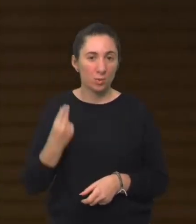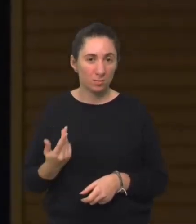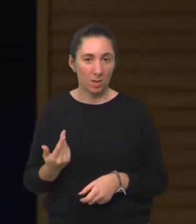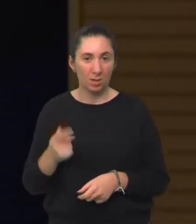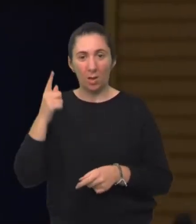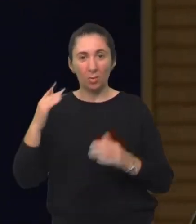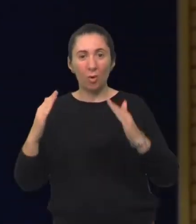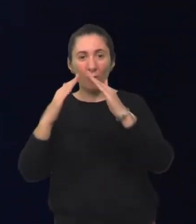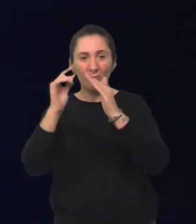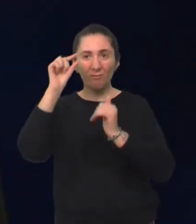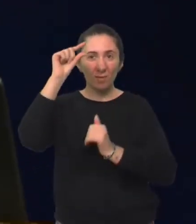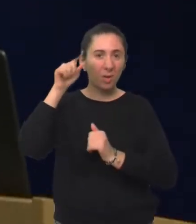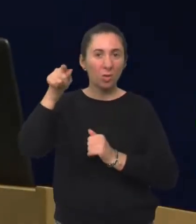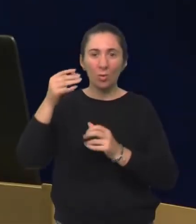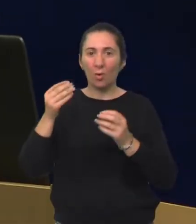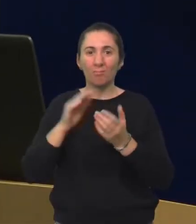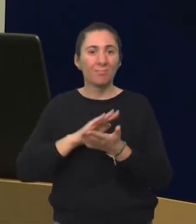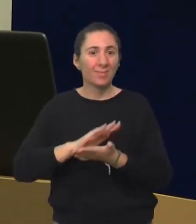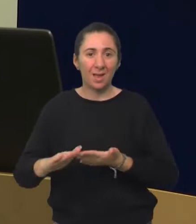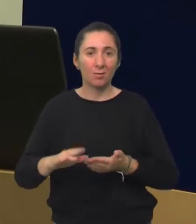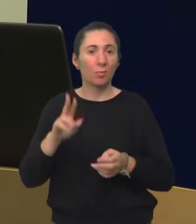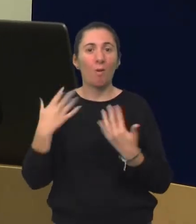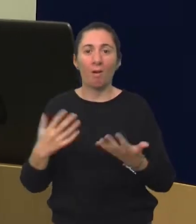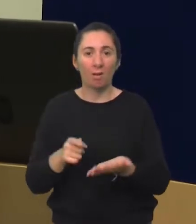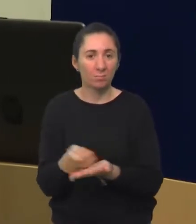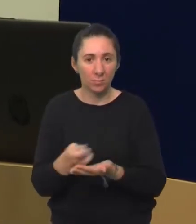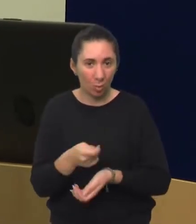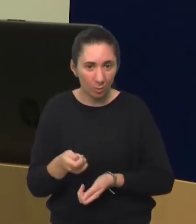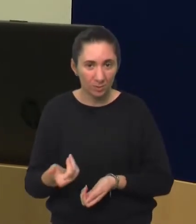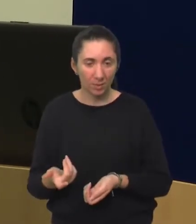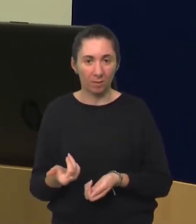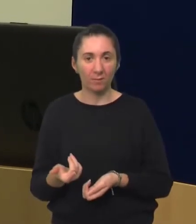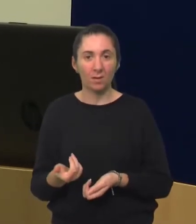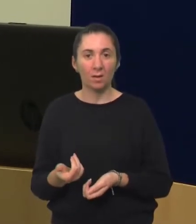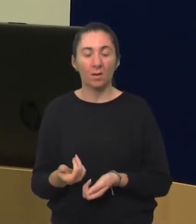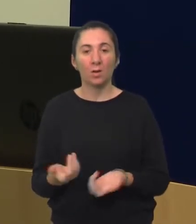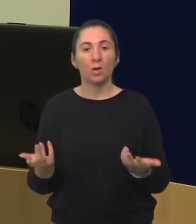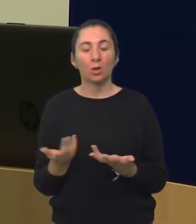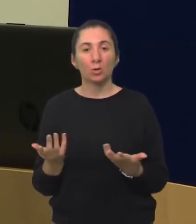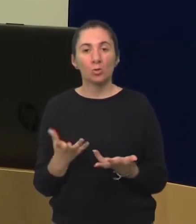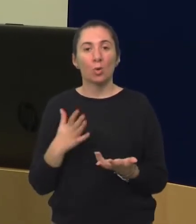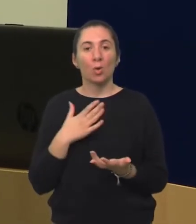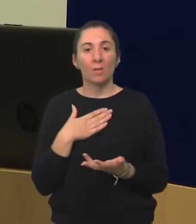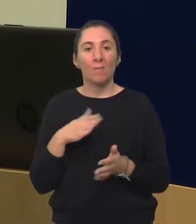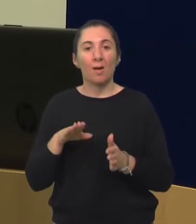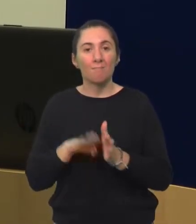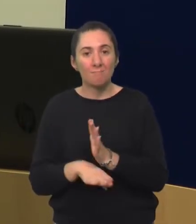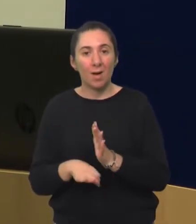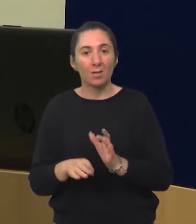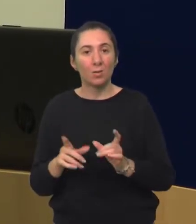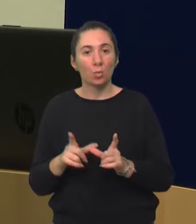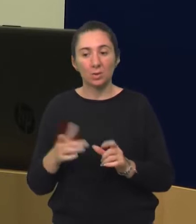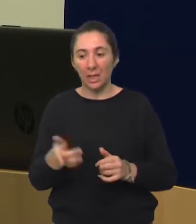zapravo vrh te piramide nešto što je najjednostavnije za korekciju i nešto što zapravo ima znatno manji utjecaj na